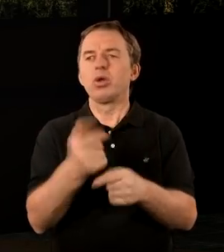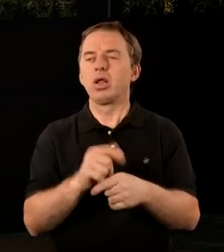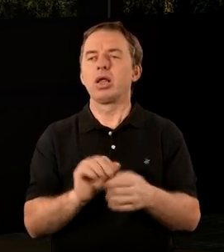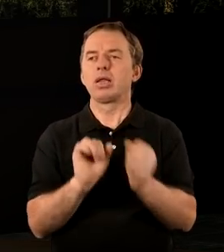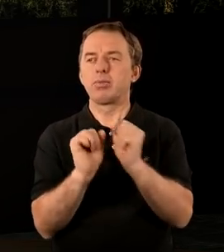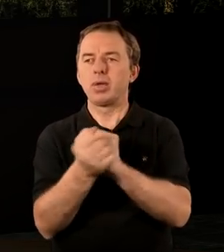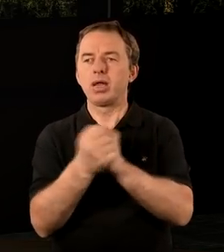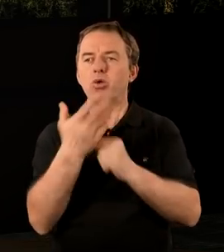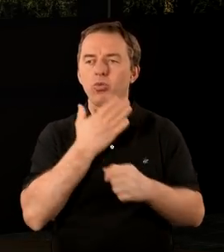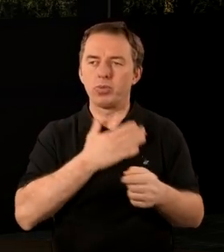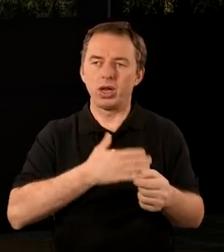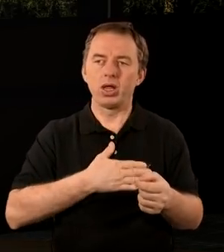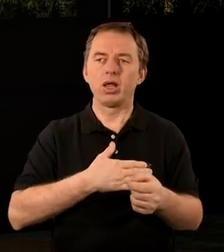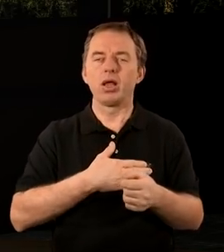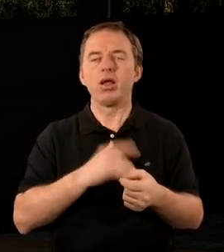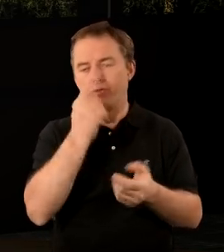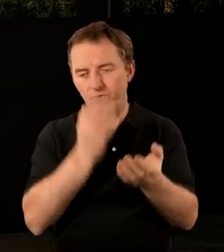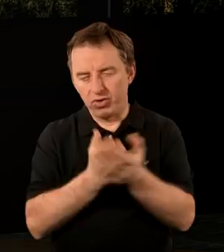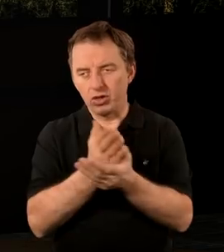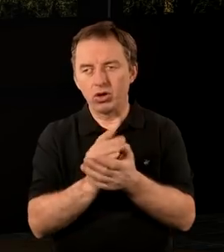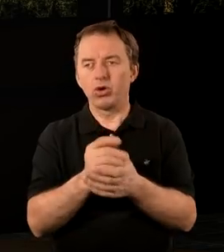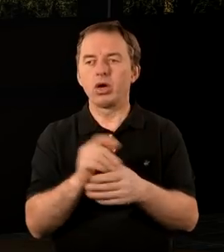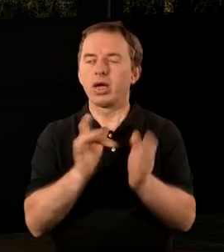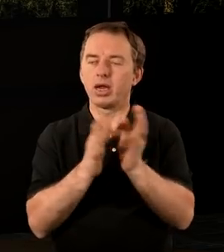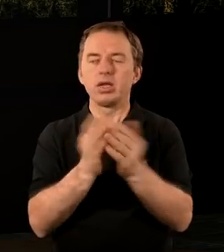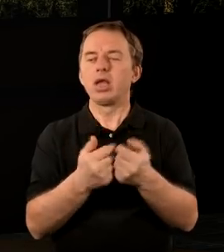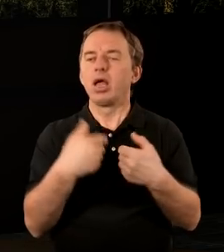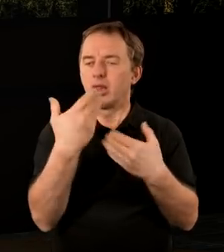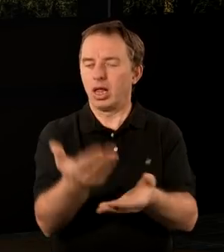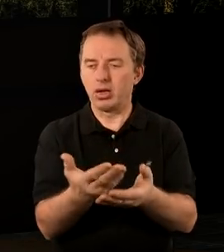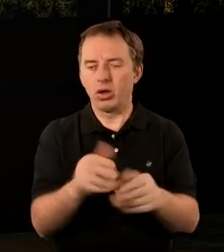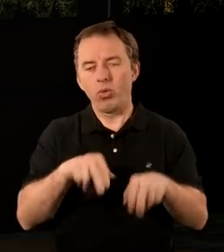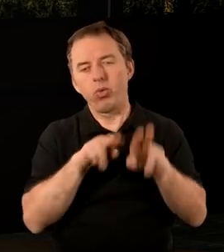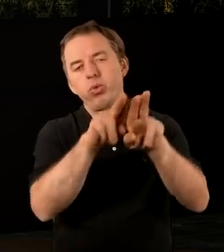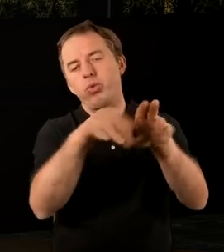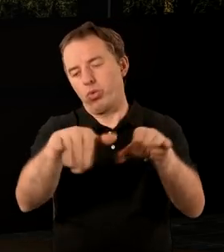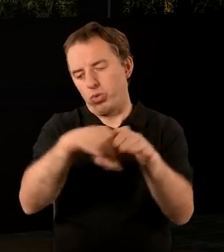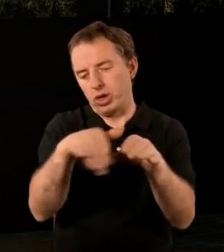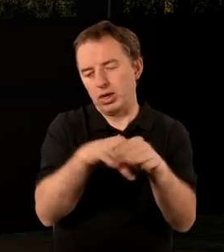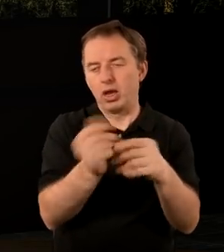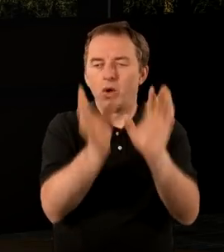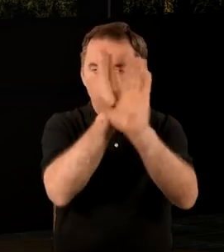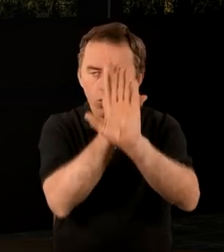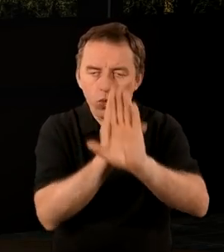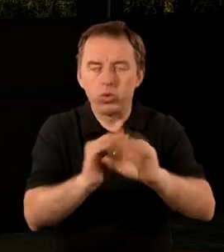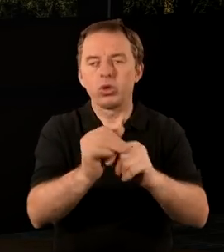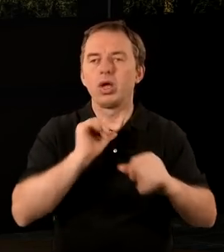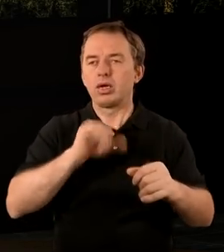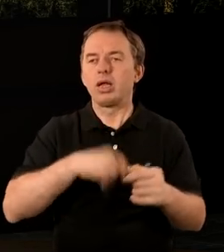chrześcijanie zrozumieli, że wierząc w Chrystusa nie mogą brać udział w kulcie cesarza. I prawdopodobnie z tego